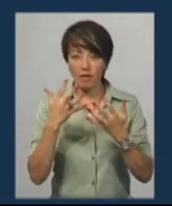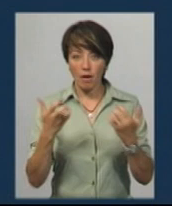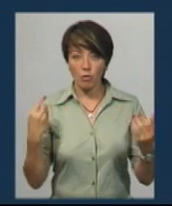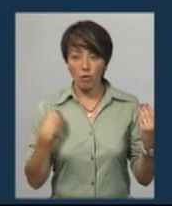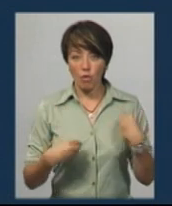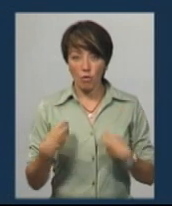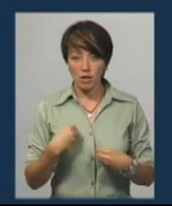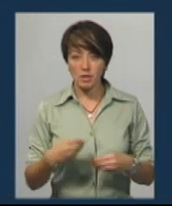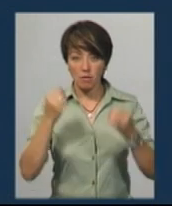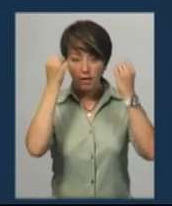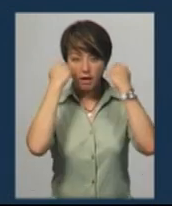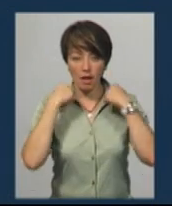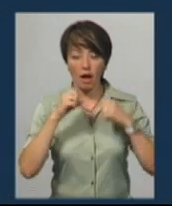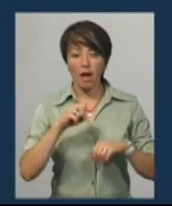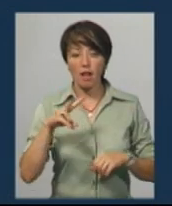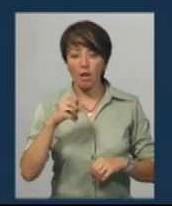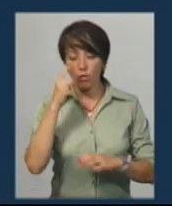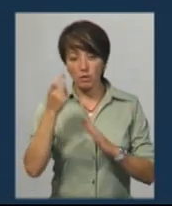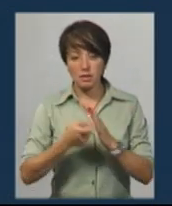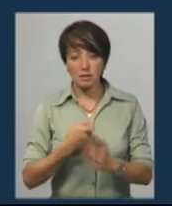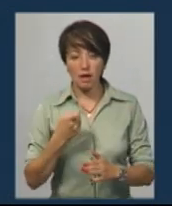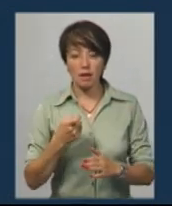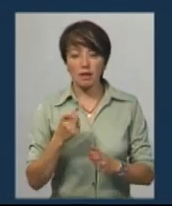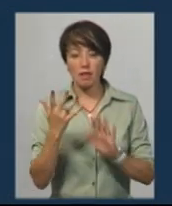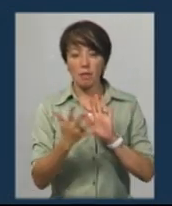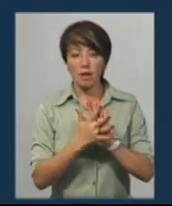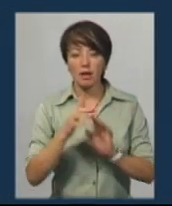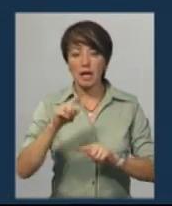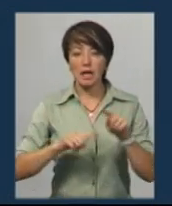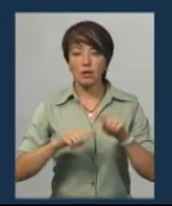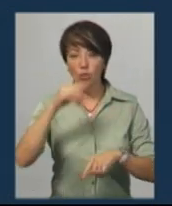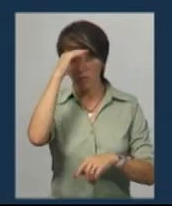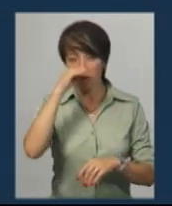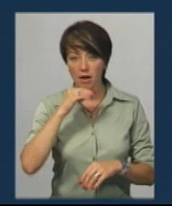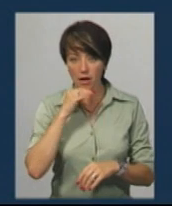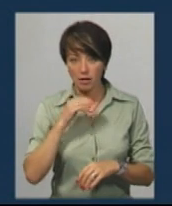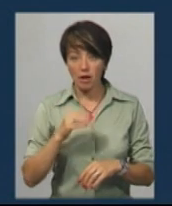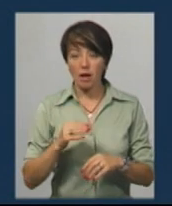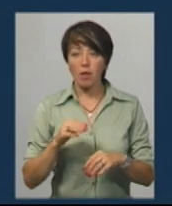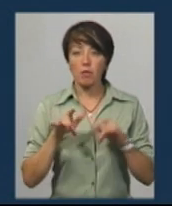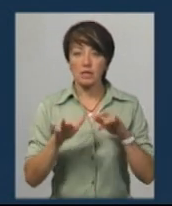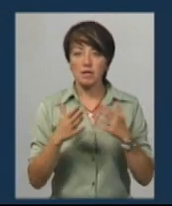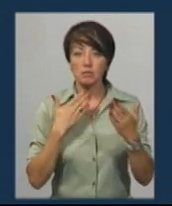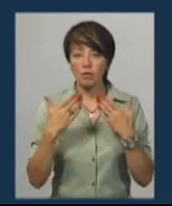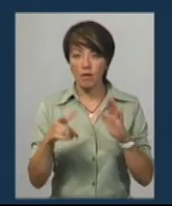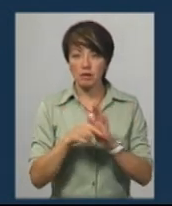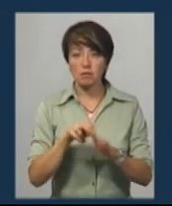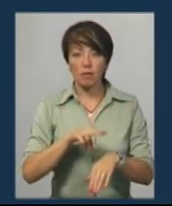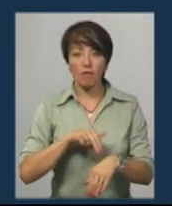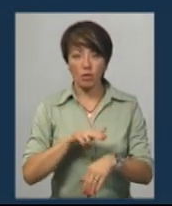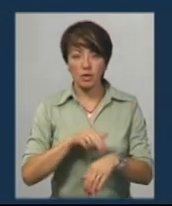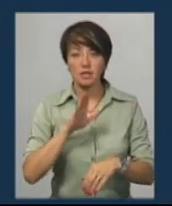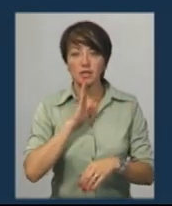одязі і Балаклаві, проте вона впізнала у нападника і рідного батька. Більше того, у процесі спілкування з правоохоронцями